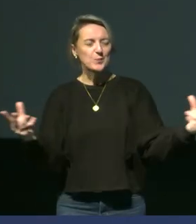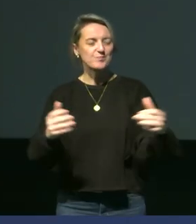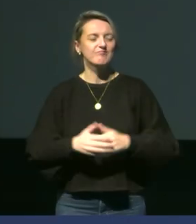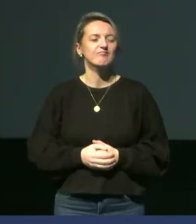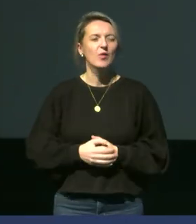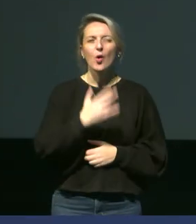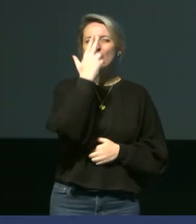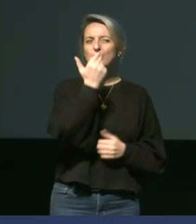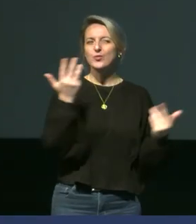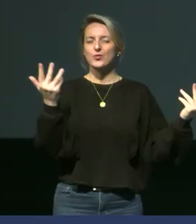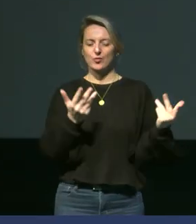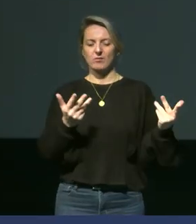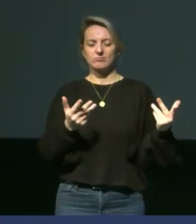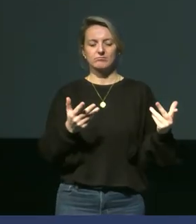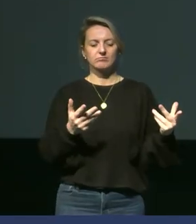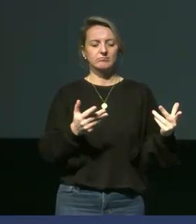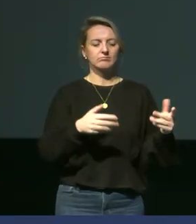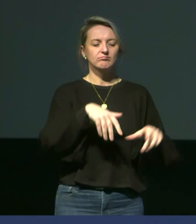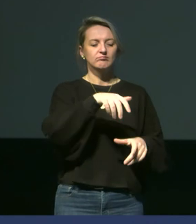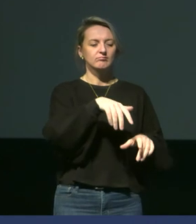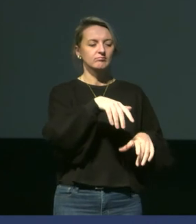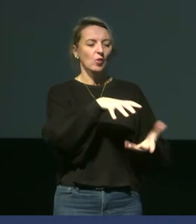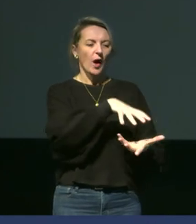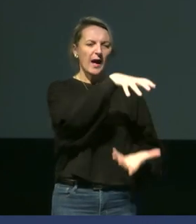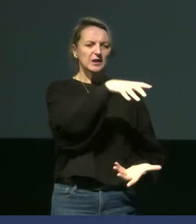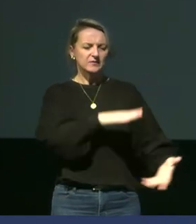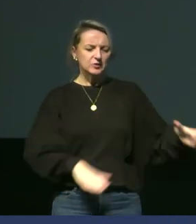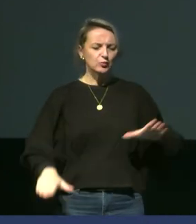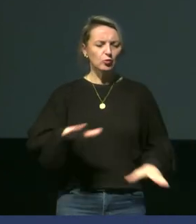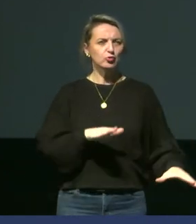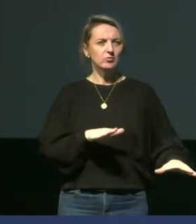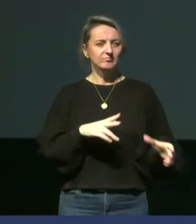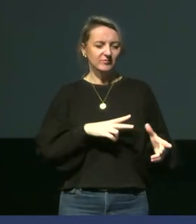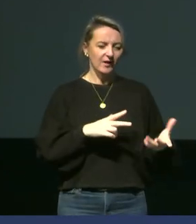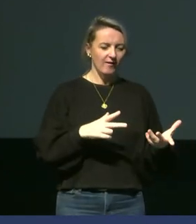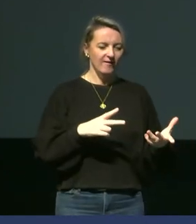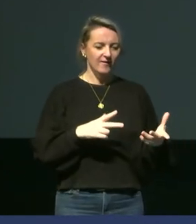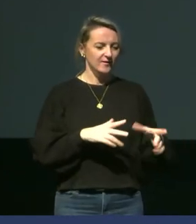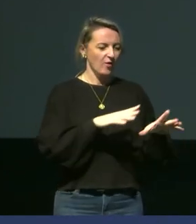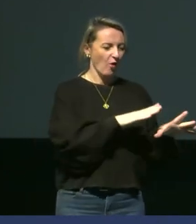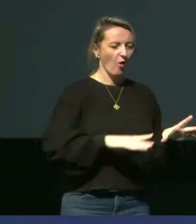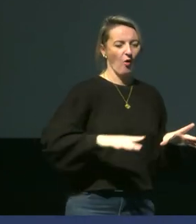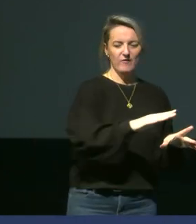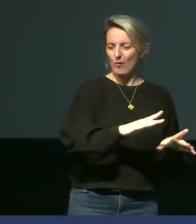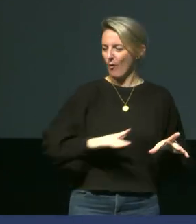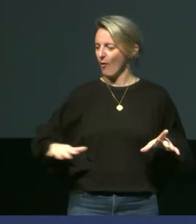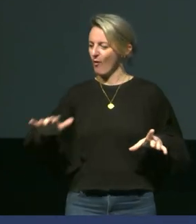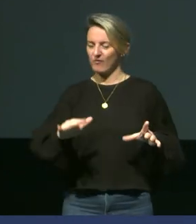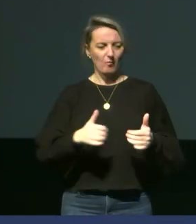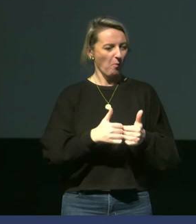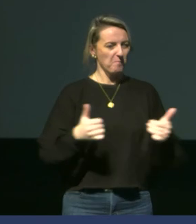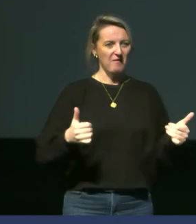les manchots, finalement, évoluent dans deux environnements particulièrement contrastés avec des contraintes thermiques qui vont être très différentes.